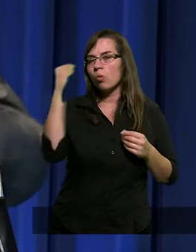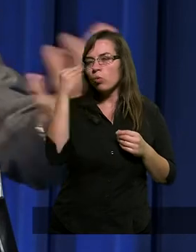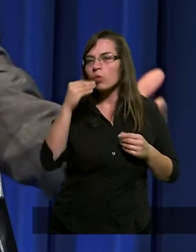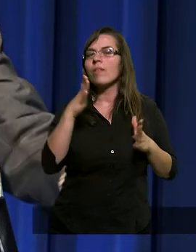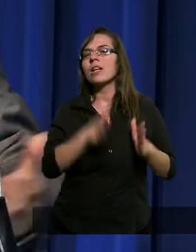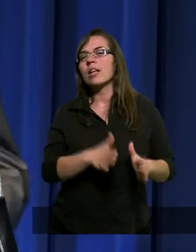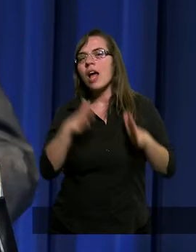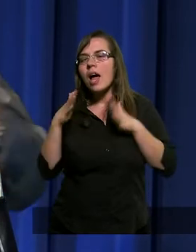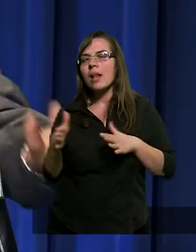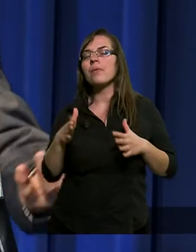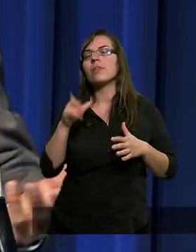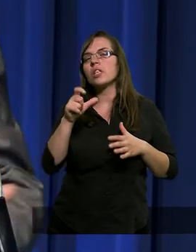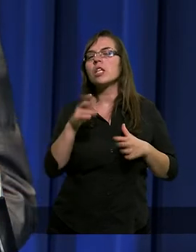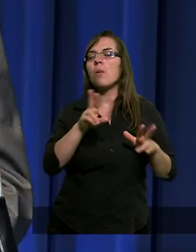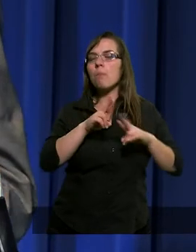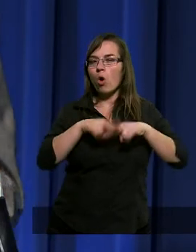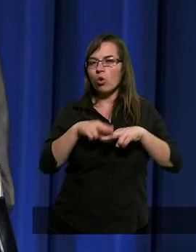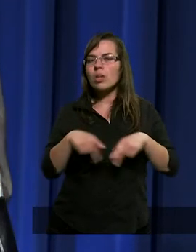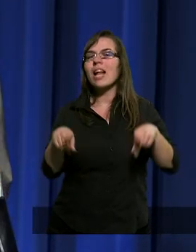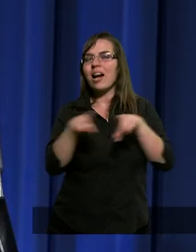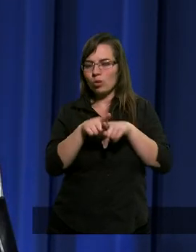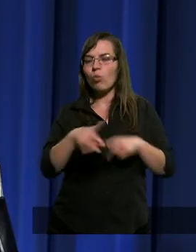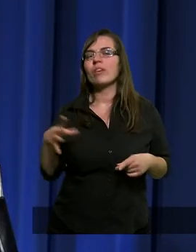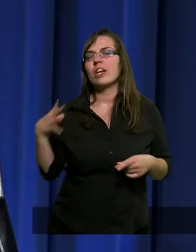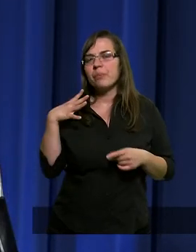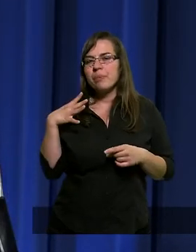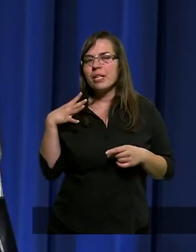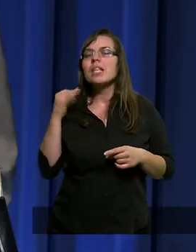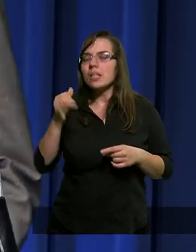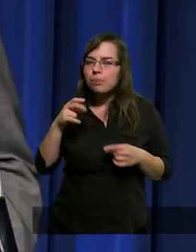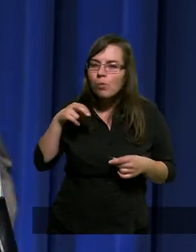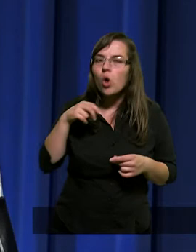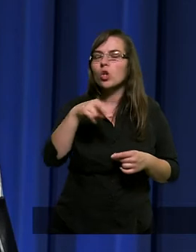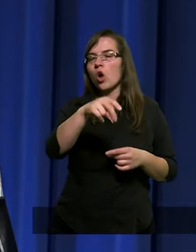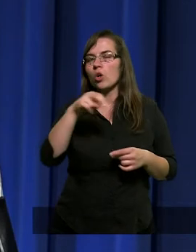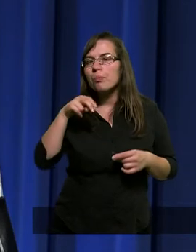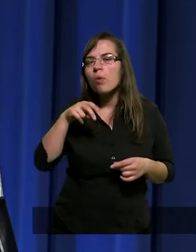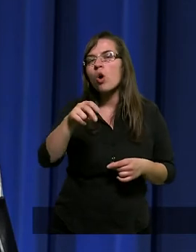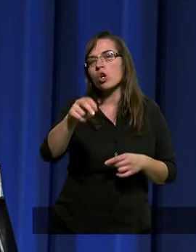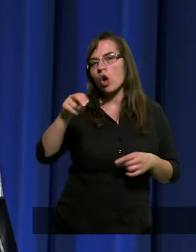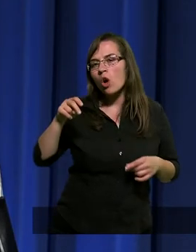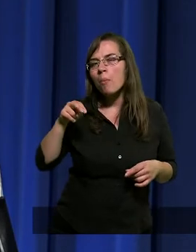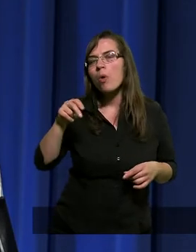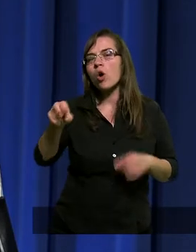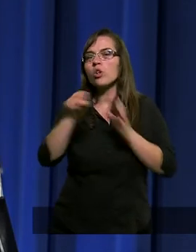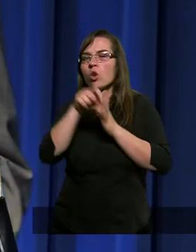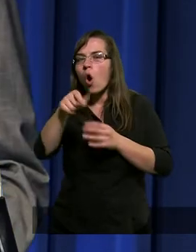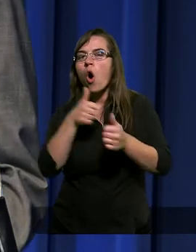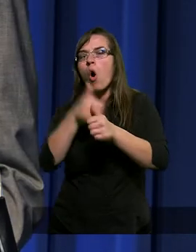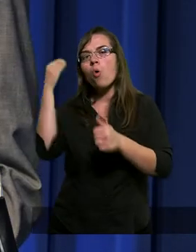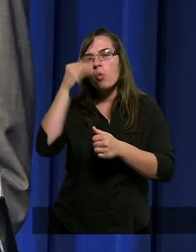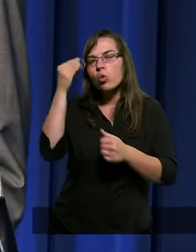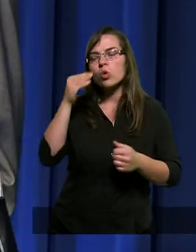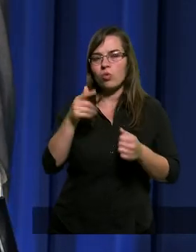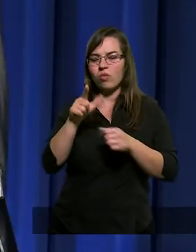i następnie ci pozostali również byli i podchodził kilkakrotnie do nich i